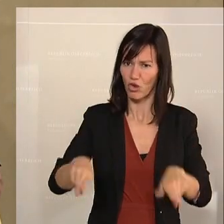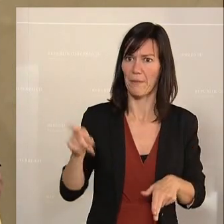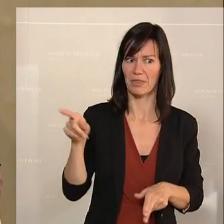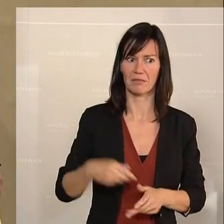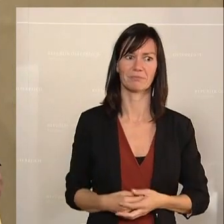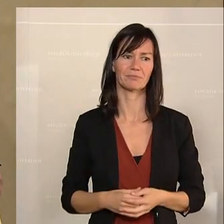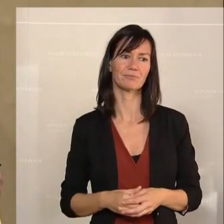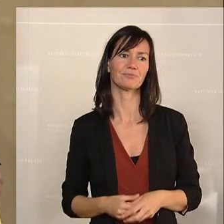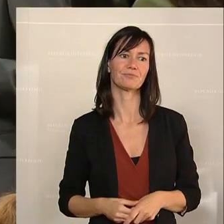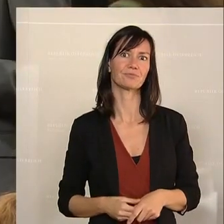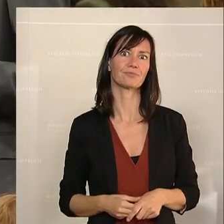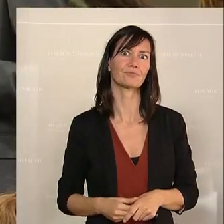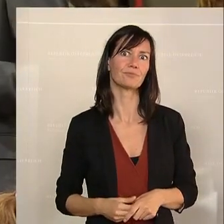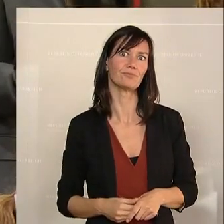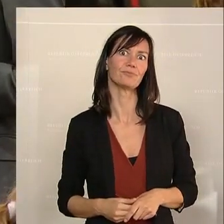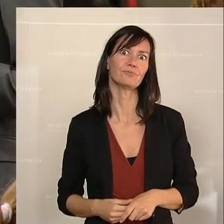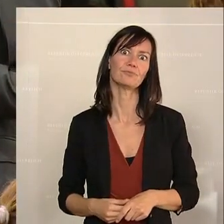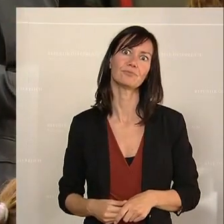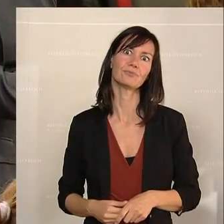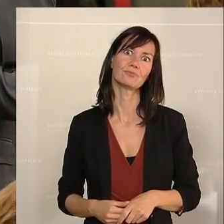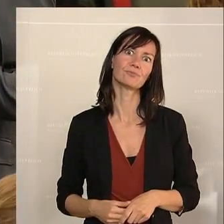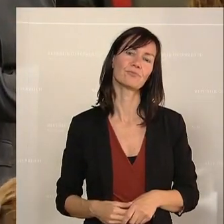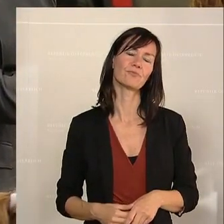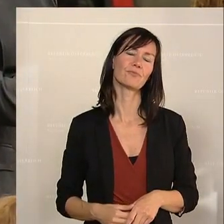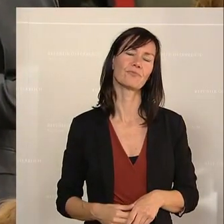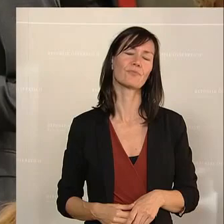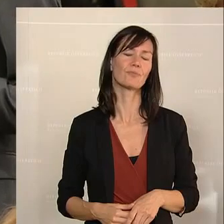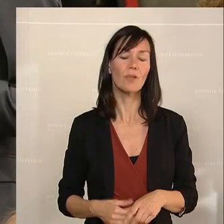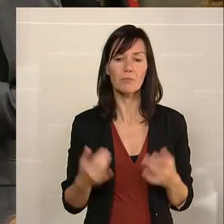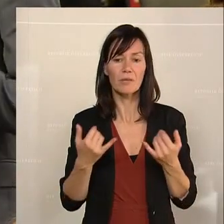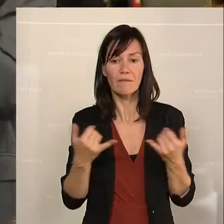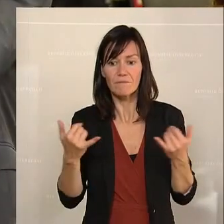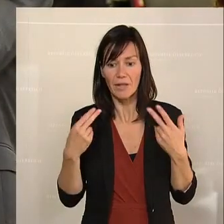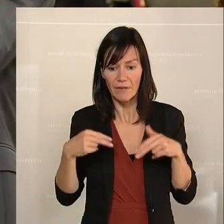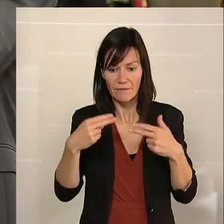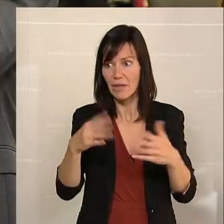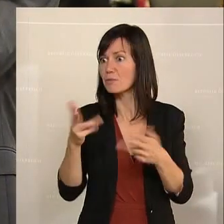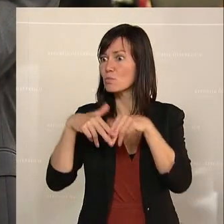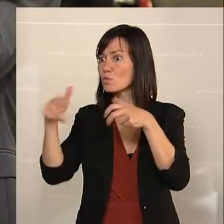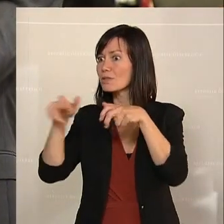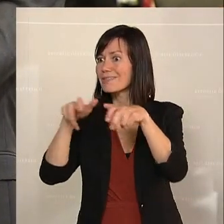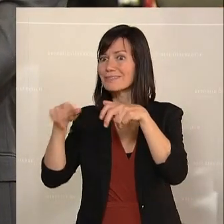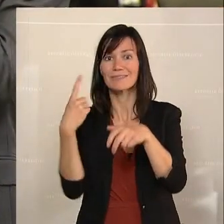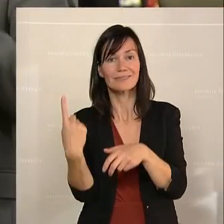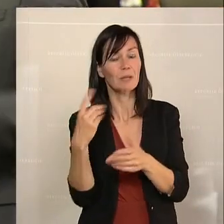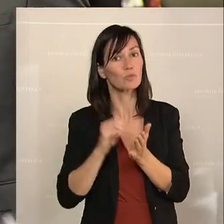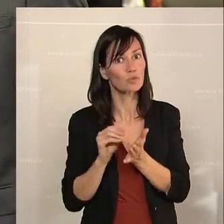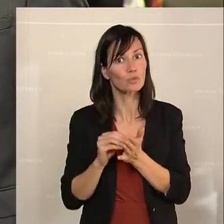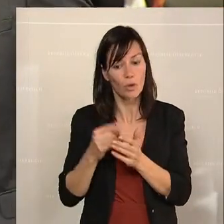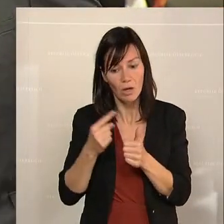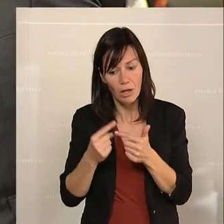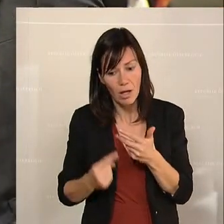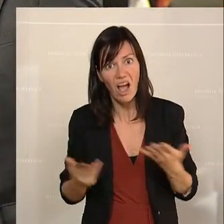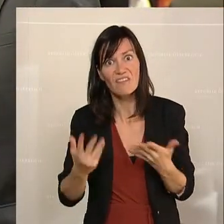Grundsätzlich muss man aber trotzdem noch einmal sich überlegen, wie es weitergegangen ist. Was diese Regierung weiterhin für Schritte gesetzt hat,